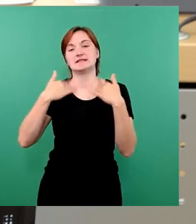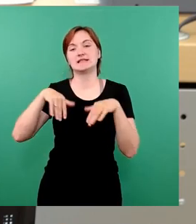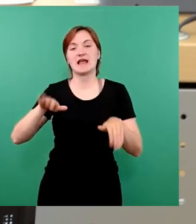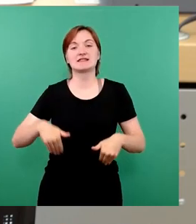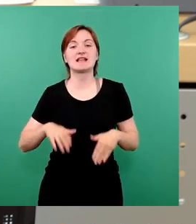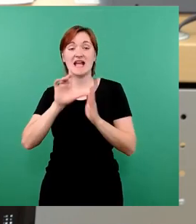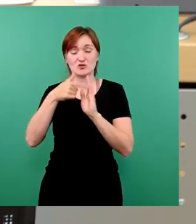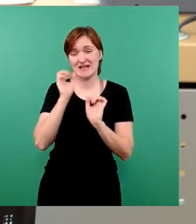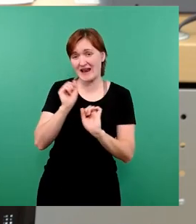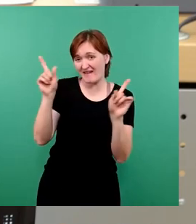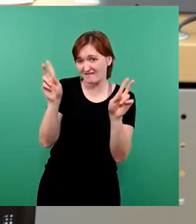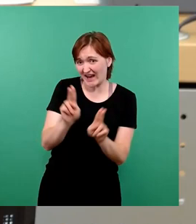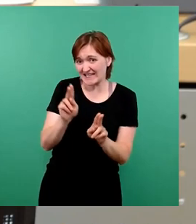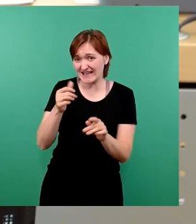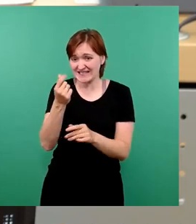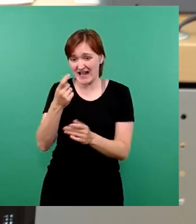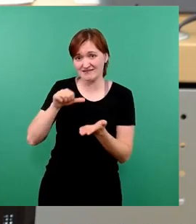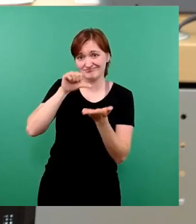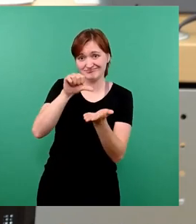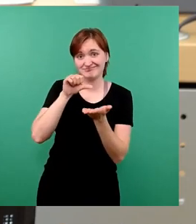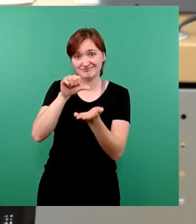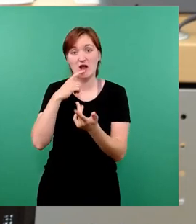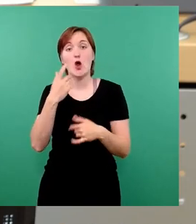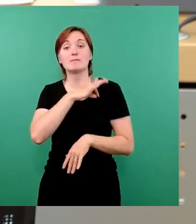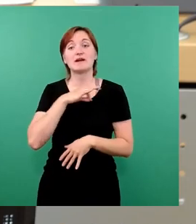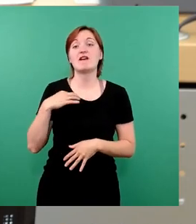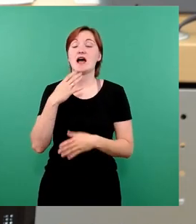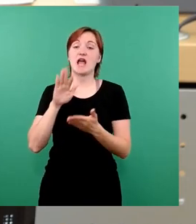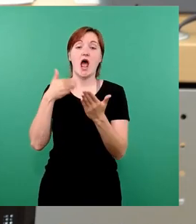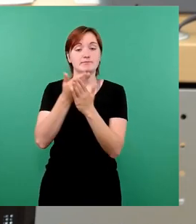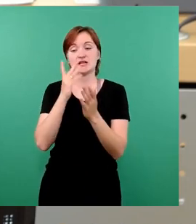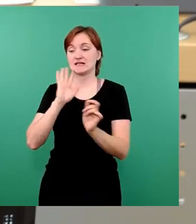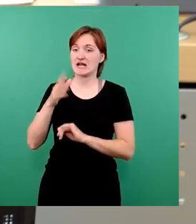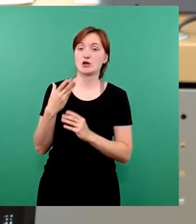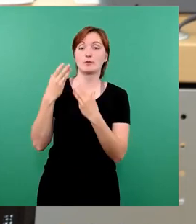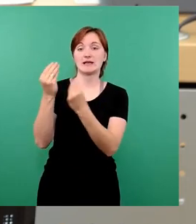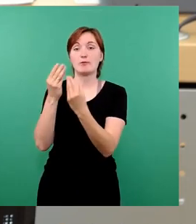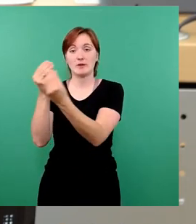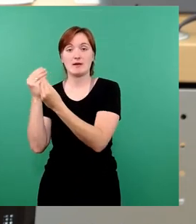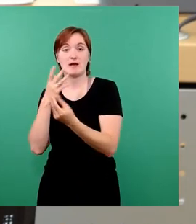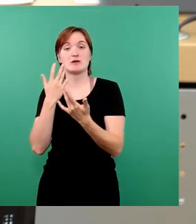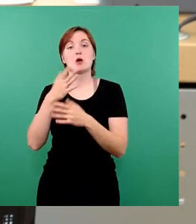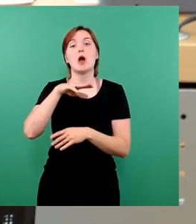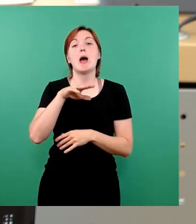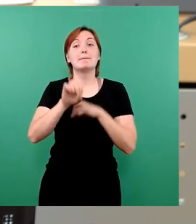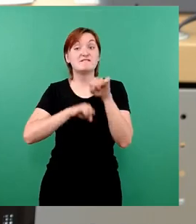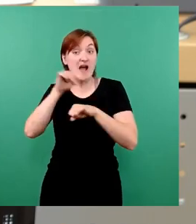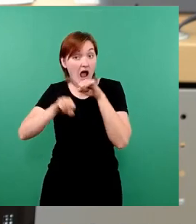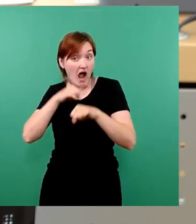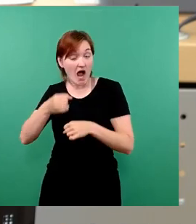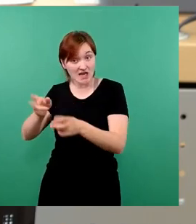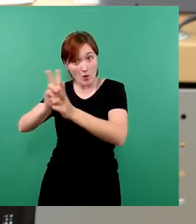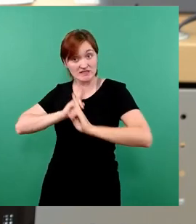bisschen weniger geht. Zusatzleistungen können auch private Anbieter übernehmen. Wenn man immer hört, wie erfolgreich die Mobi-Bikes sind. Natürlich ist eine